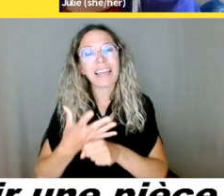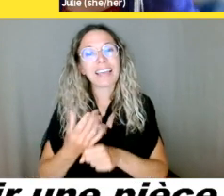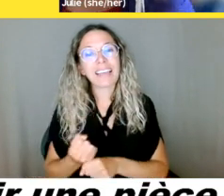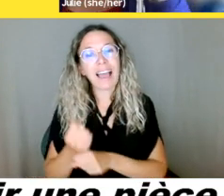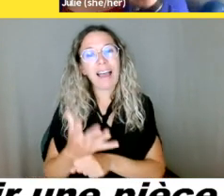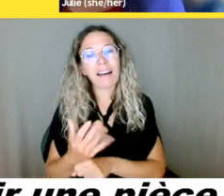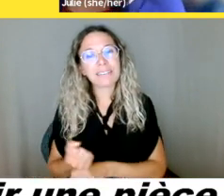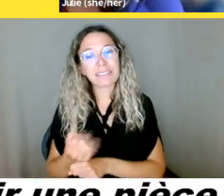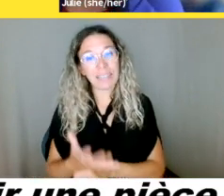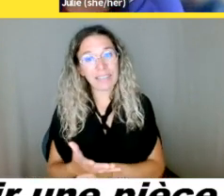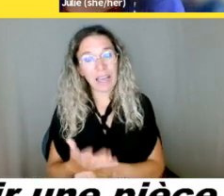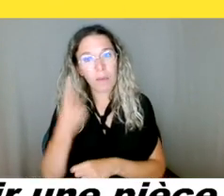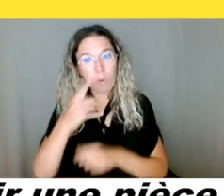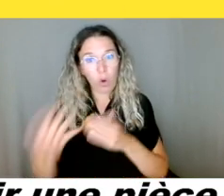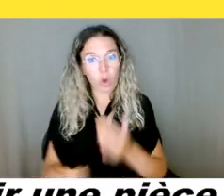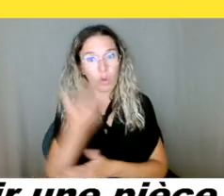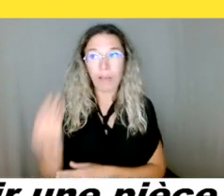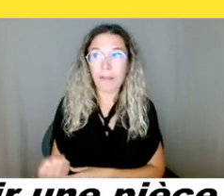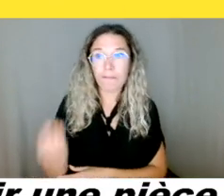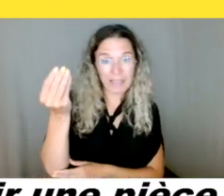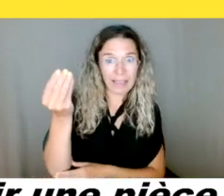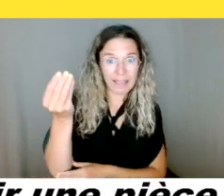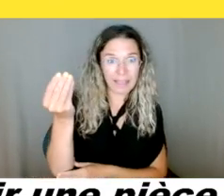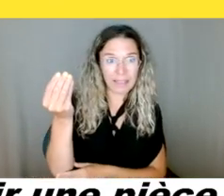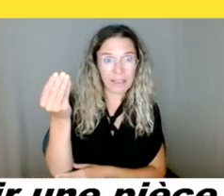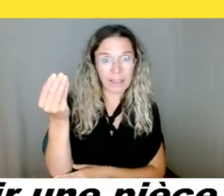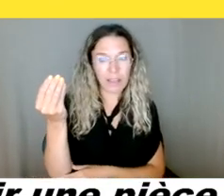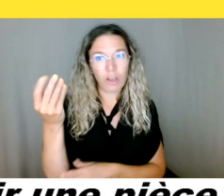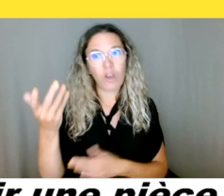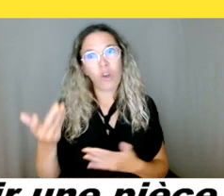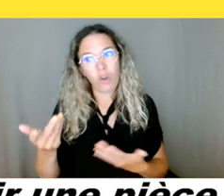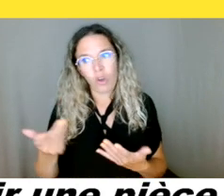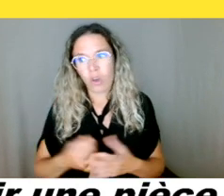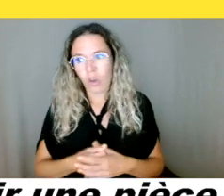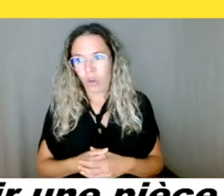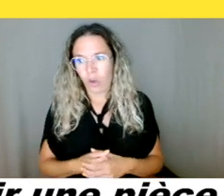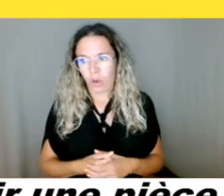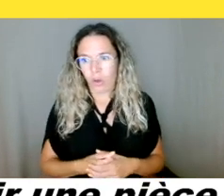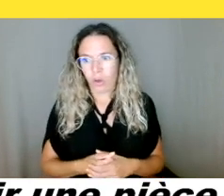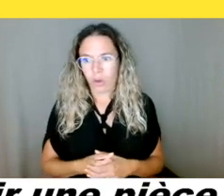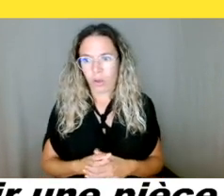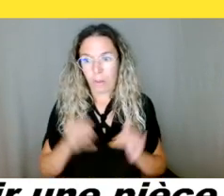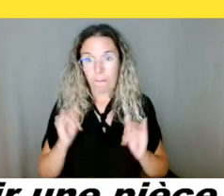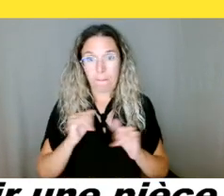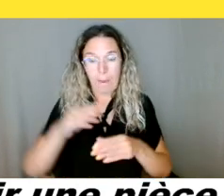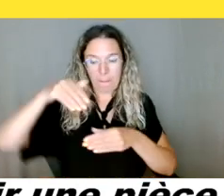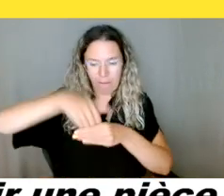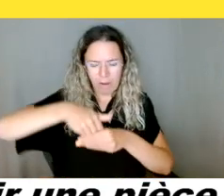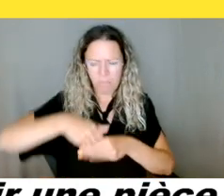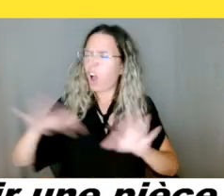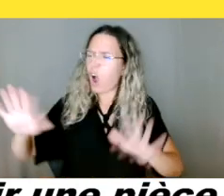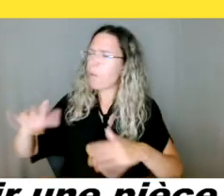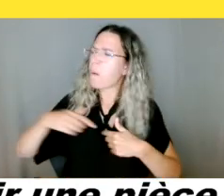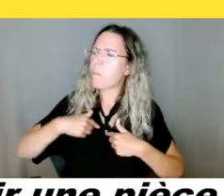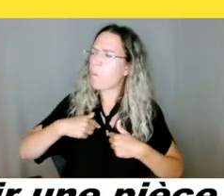dans cette même enveloppe, puis également... OK, mais moi, ce n pas un petit collant, c'est quelque chose que j'accroche après le miroir